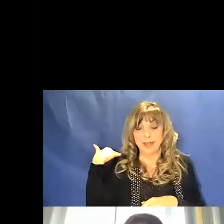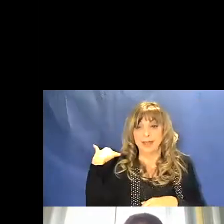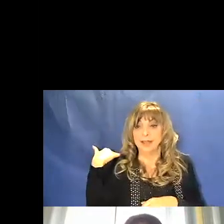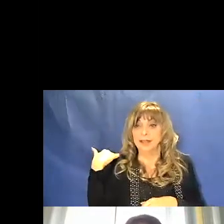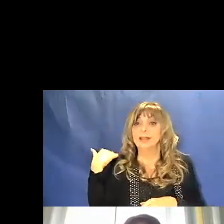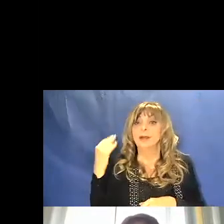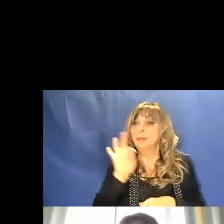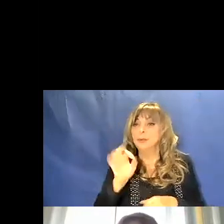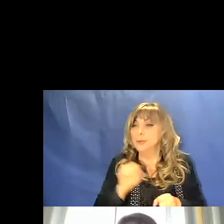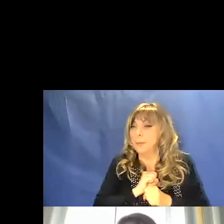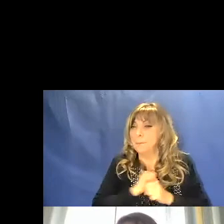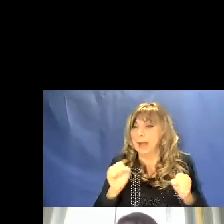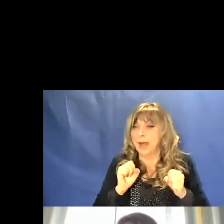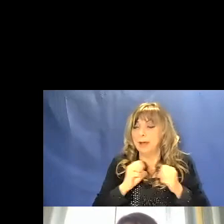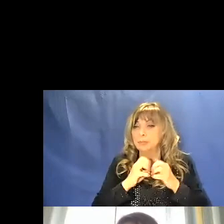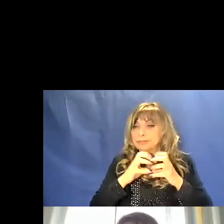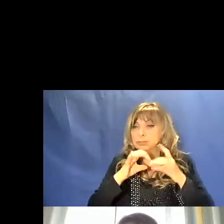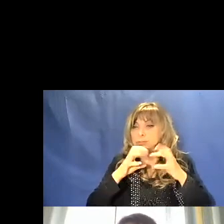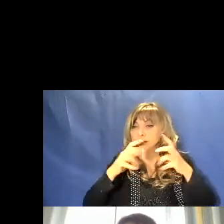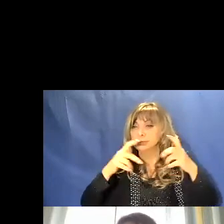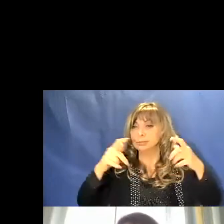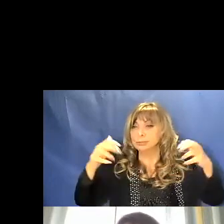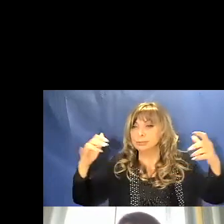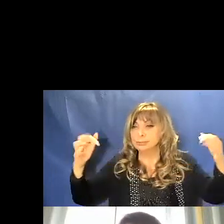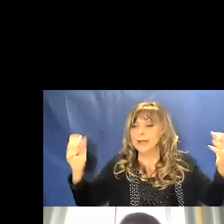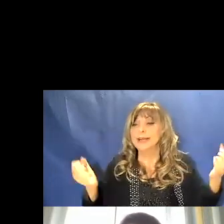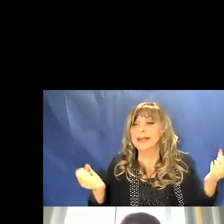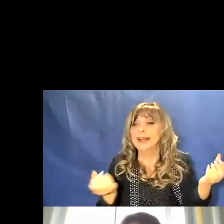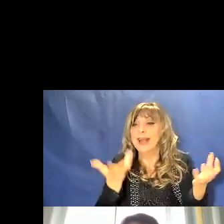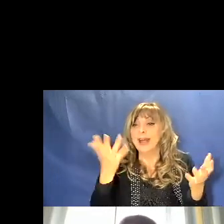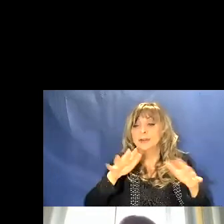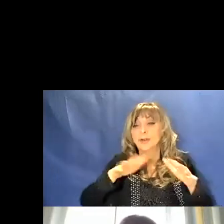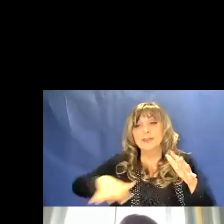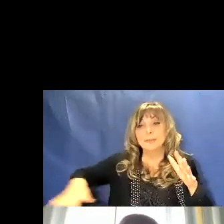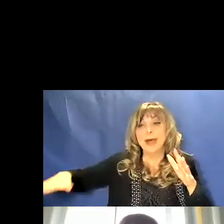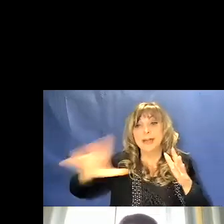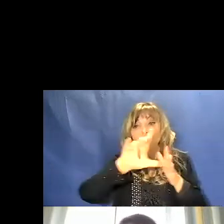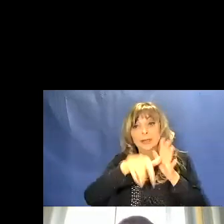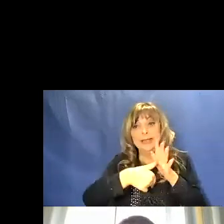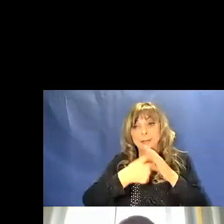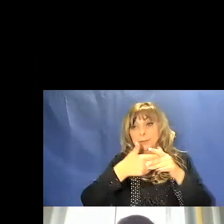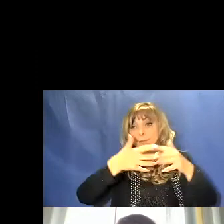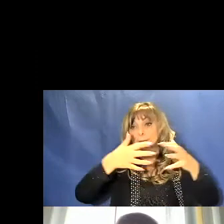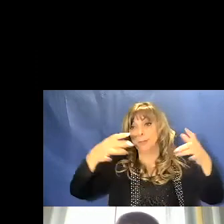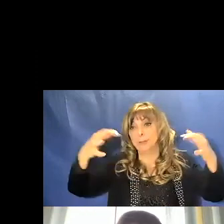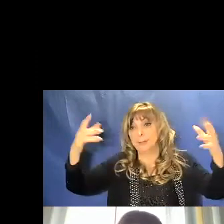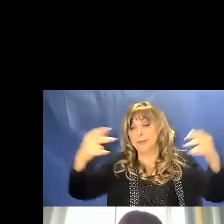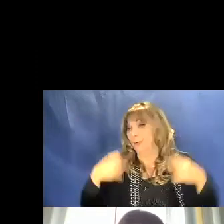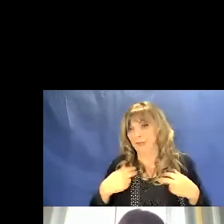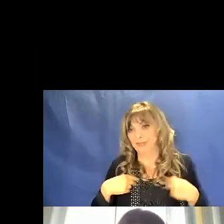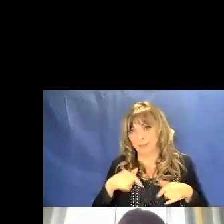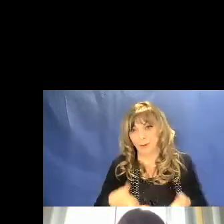questo punto ha creato lo spazio e il tempo in cui viviamo